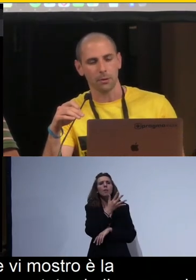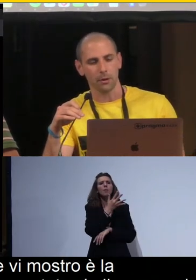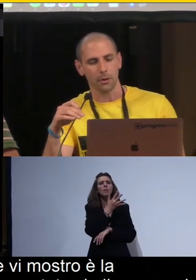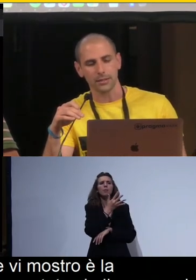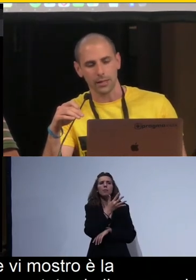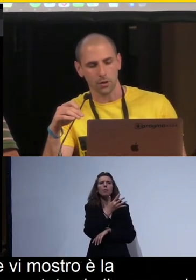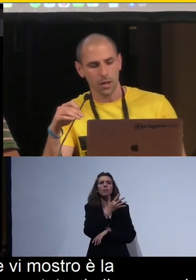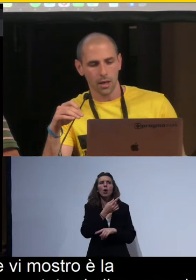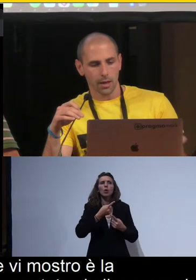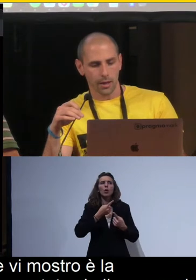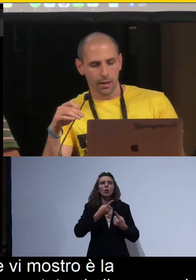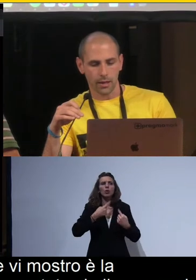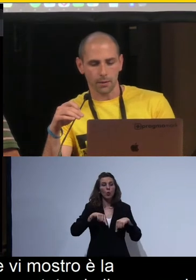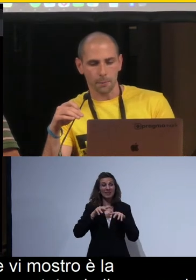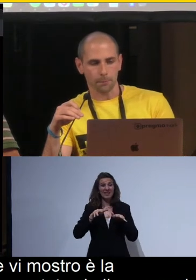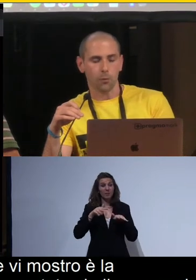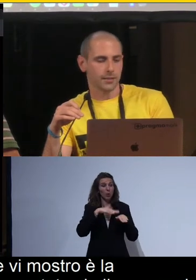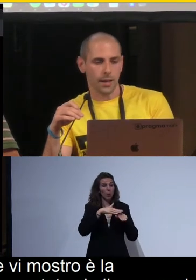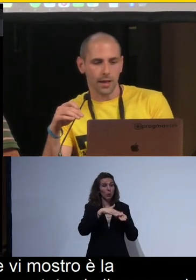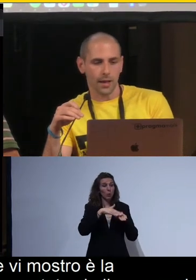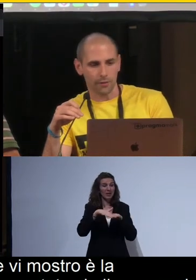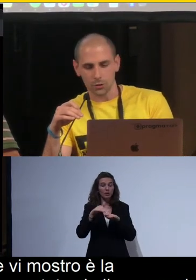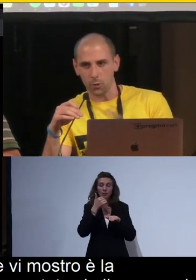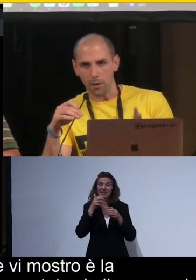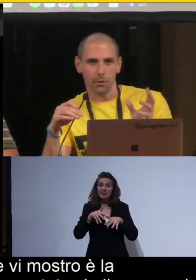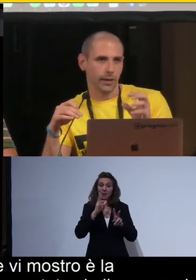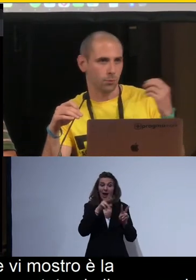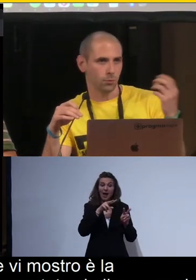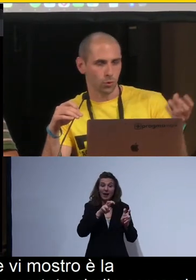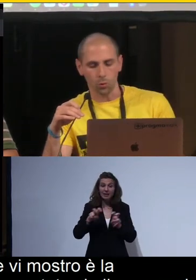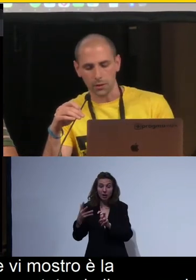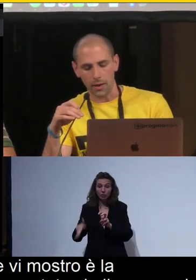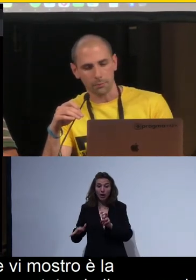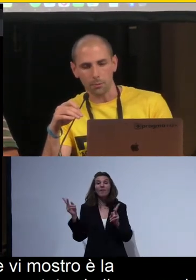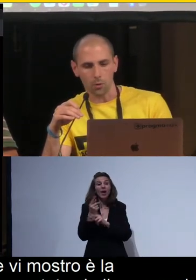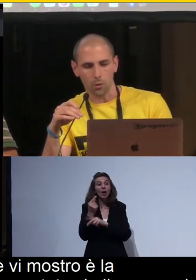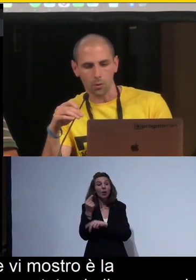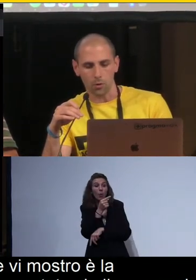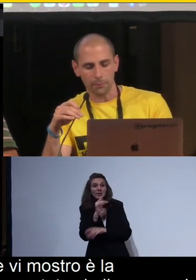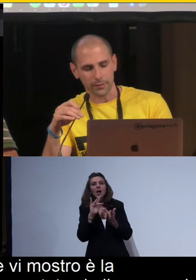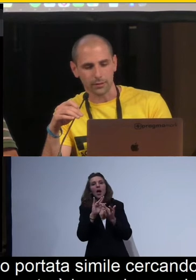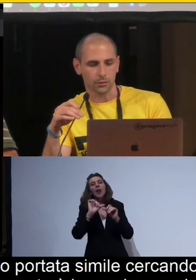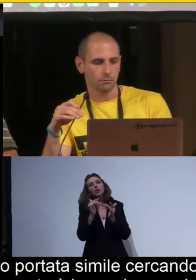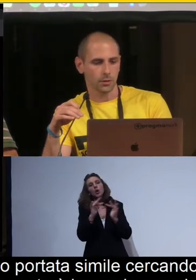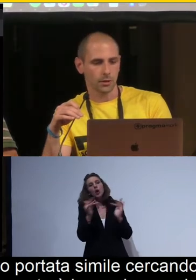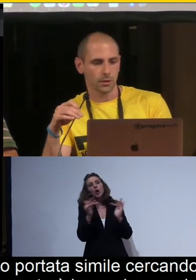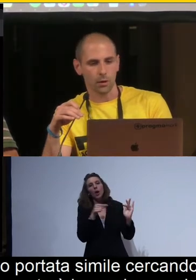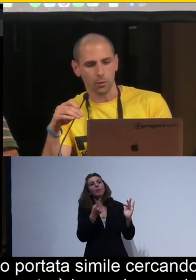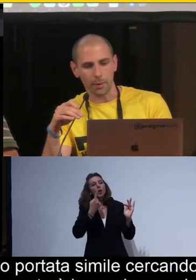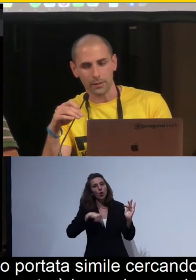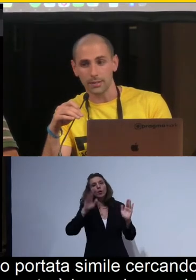sistemi che abbiamo analizzato e questa è la versione web che è appunto una di quelle che abbiamo trattato.